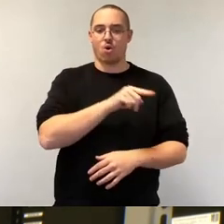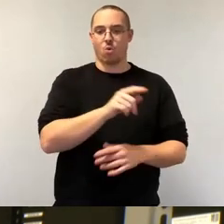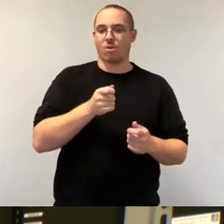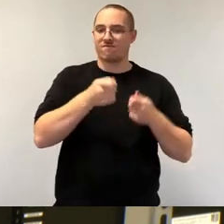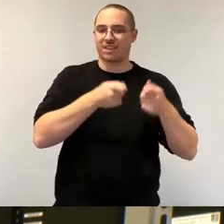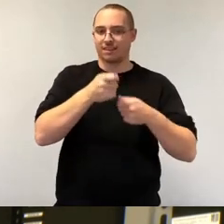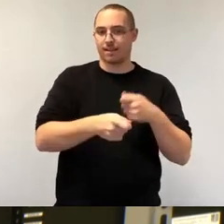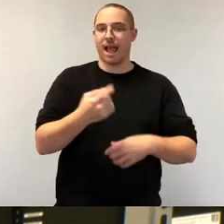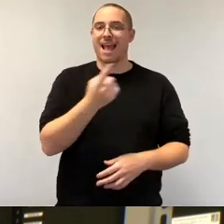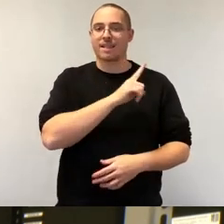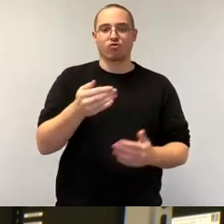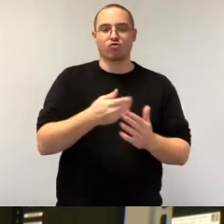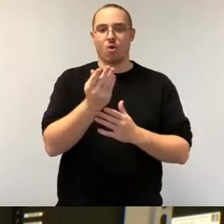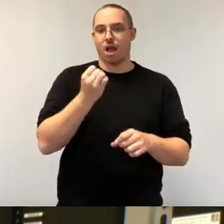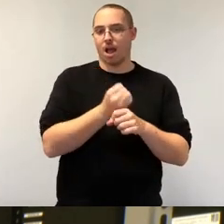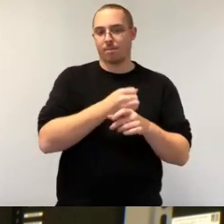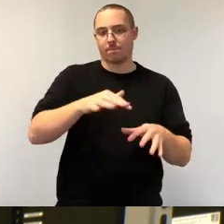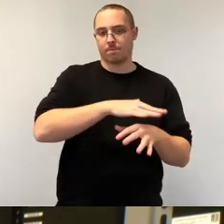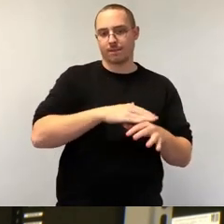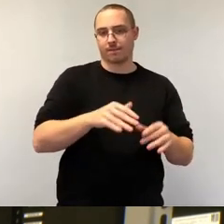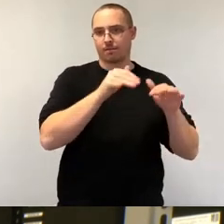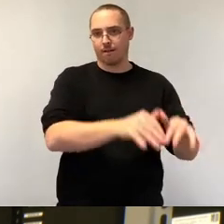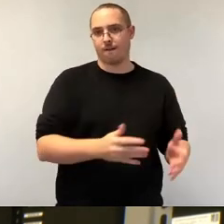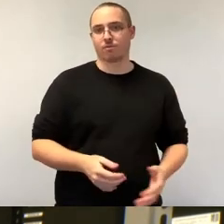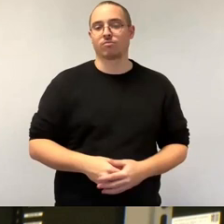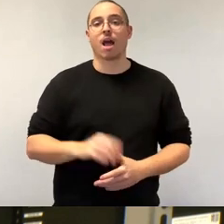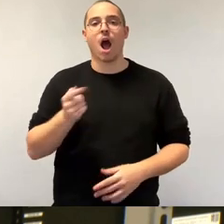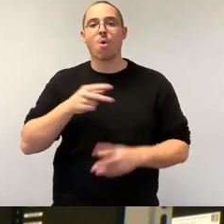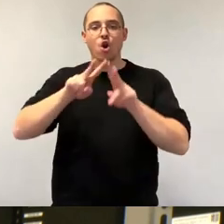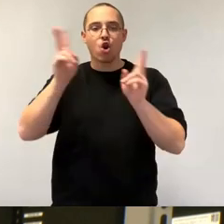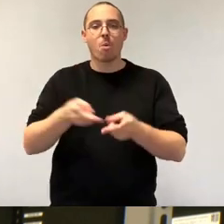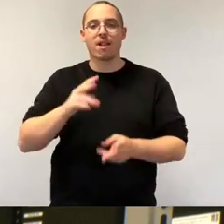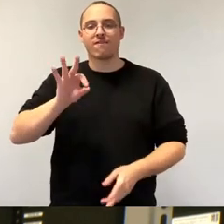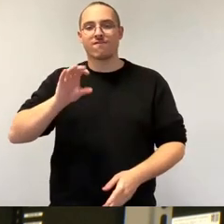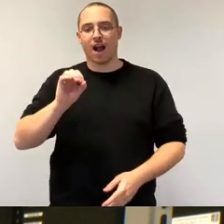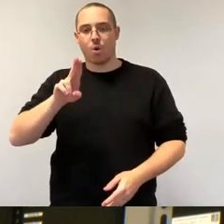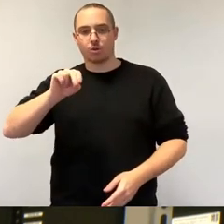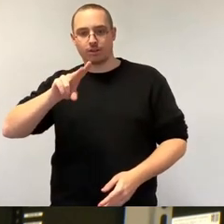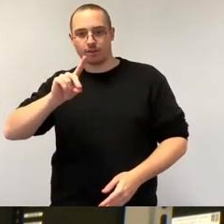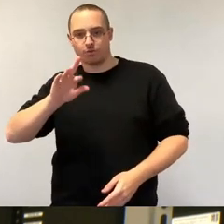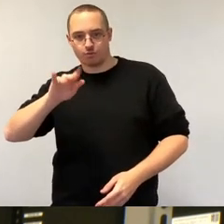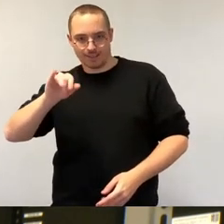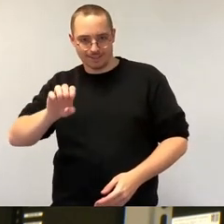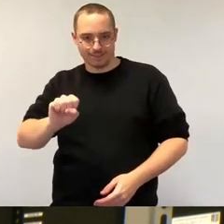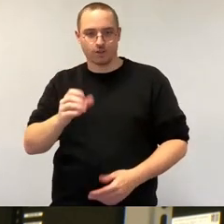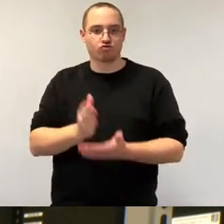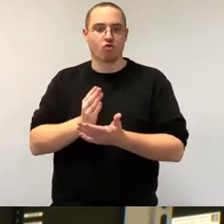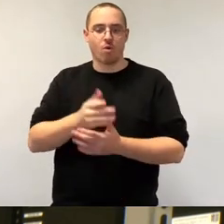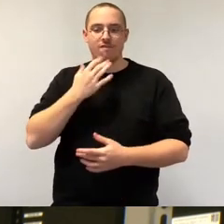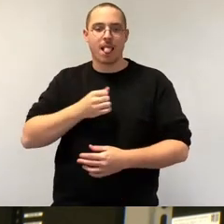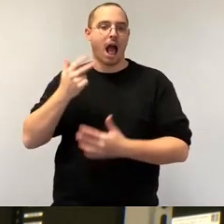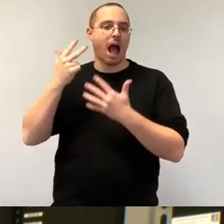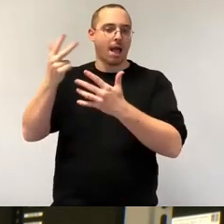bei Global Foundries stehen Investitionen in Höhe von 8 Milliarden Euro an. Und wenn wir uns mit den